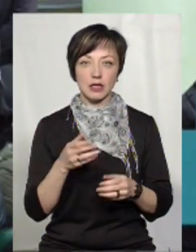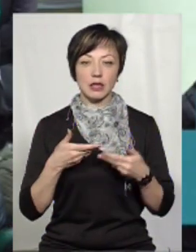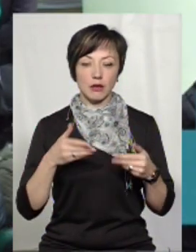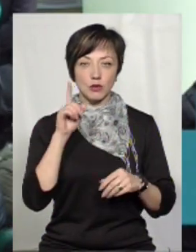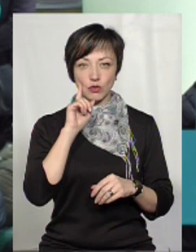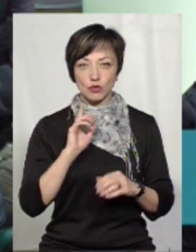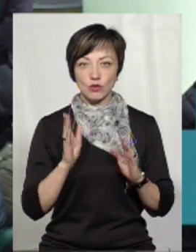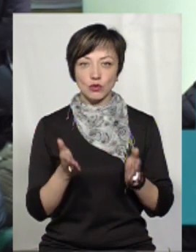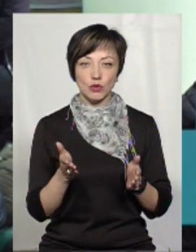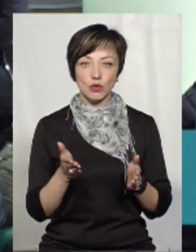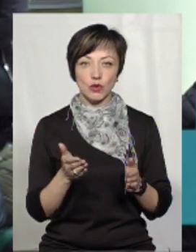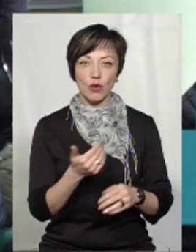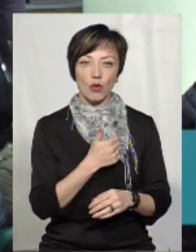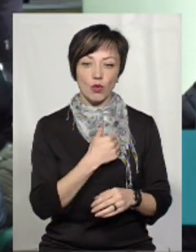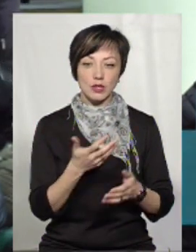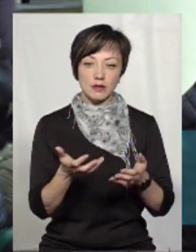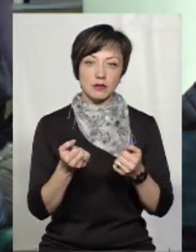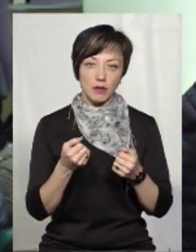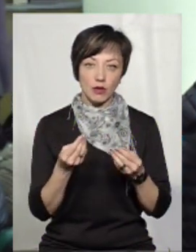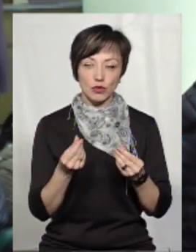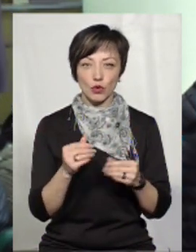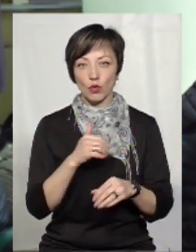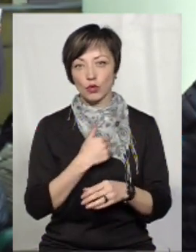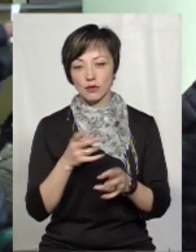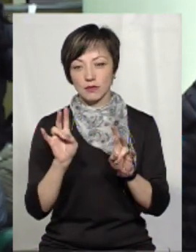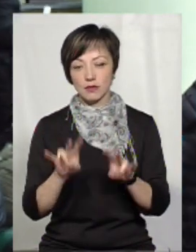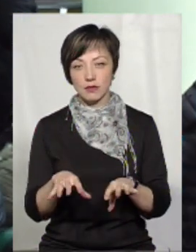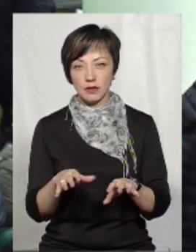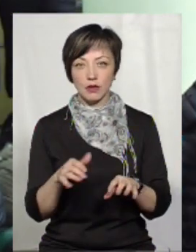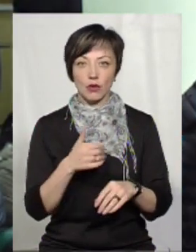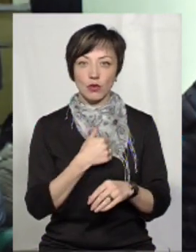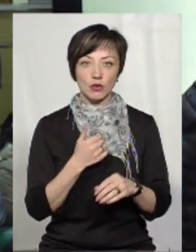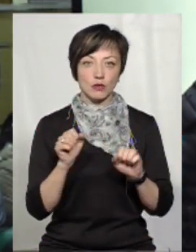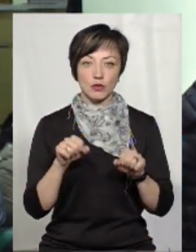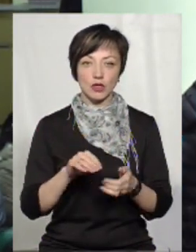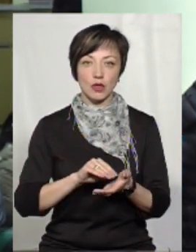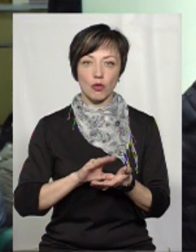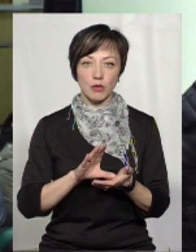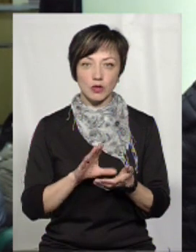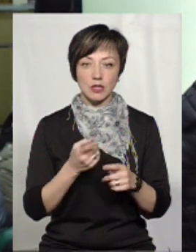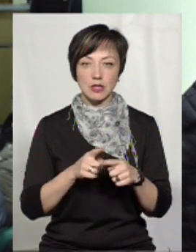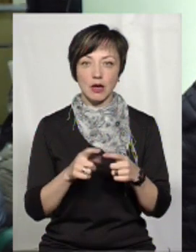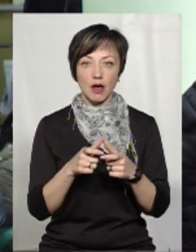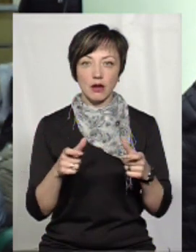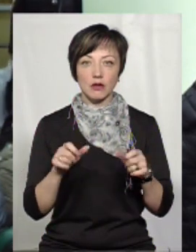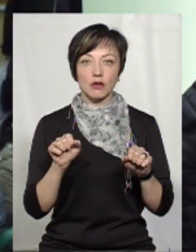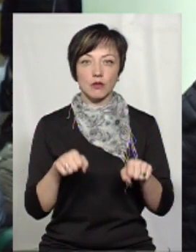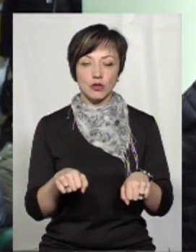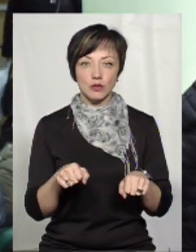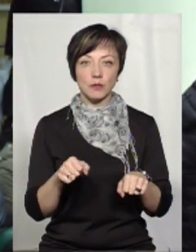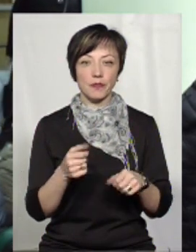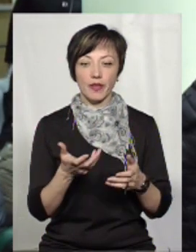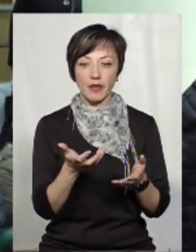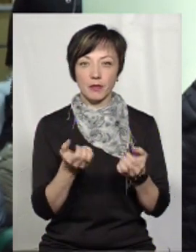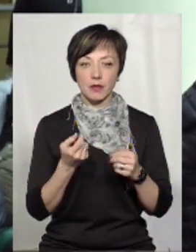зручно. Хочете, знімаєте, мені пояснили, хочете, не знімаєте, хочете, може, накопичувати ця карточка, може бути, якщо ми не знімаємо ці